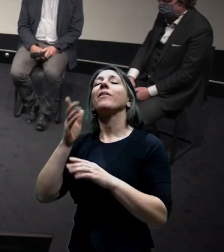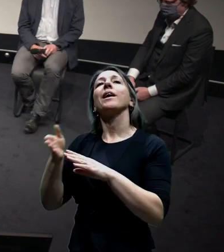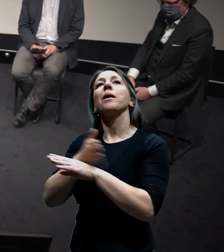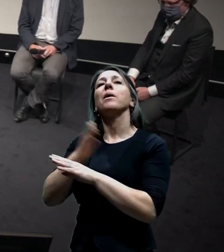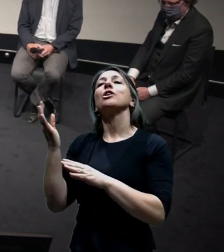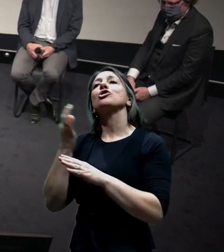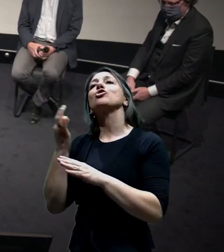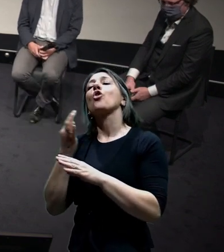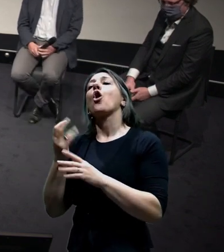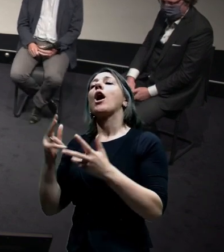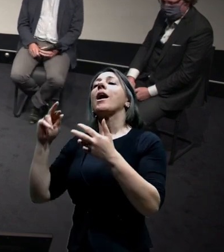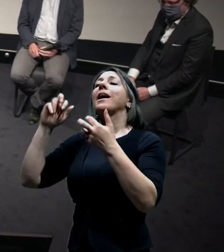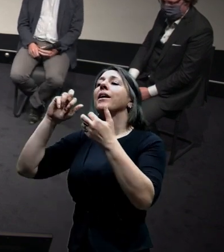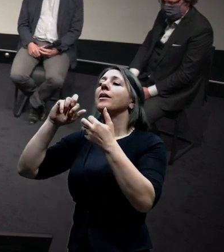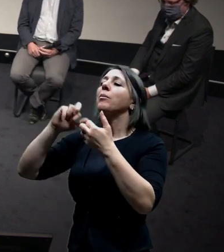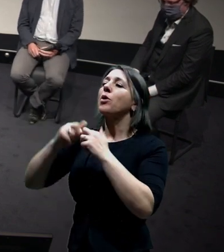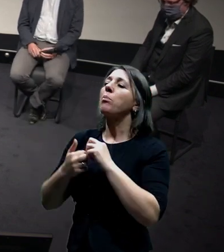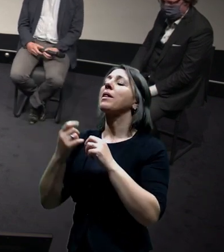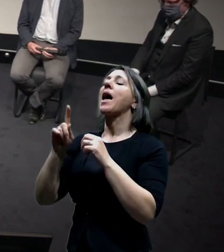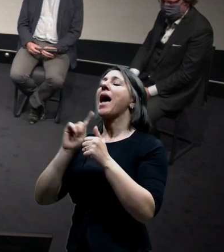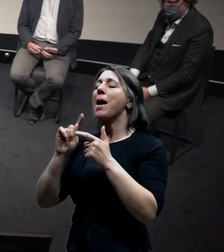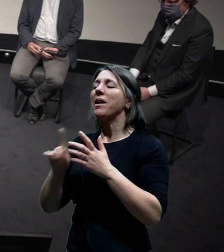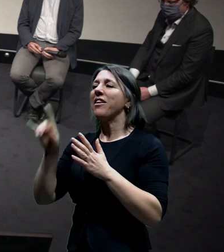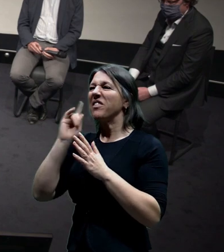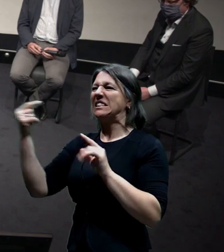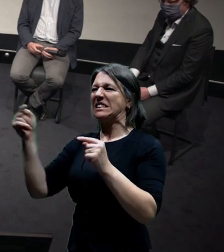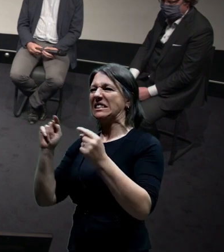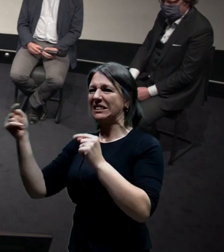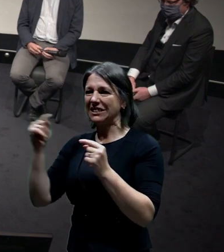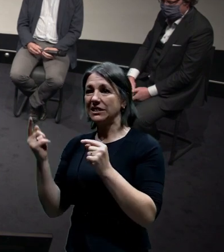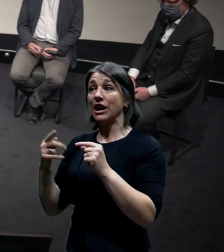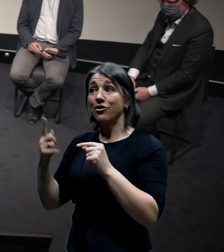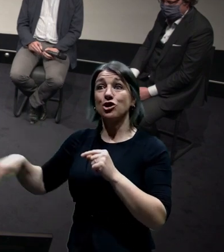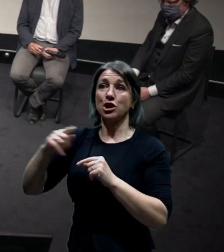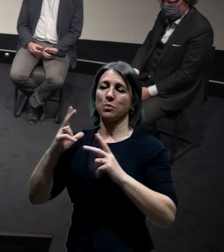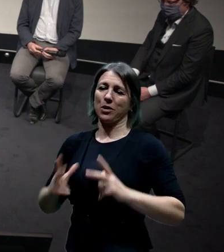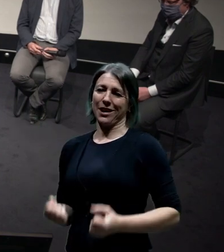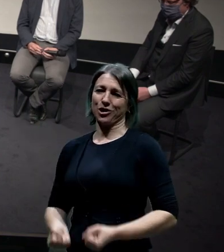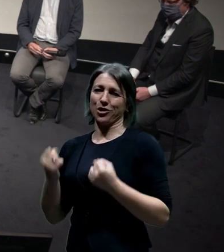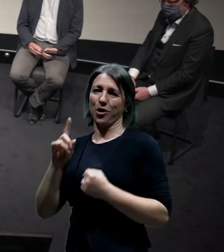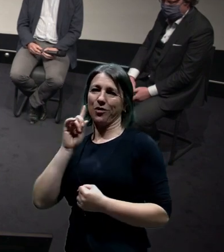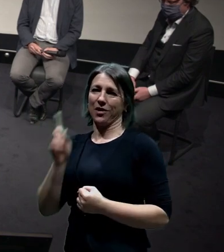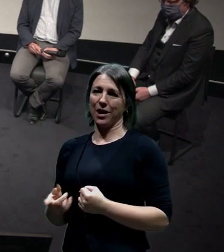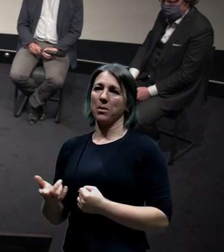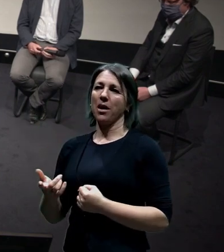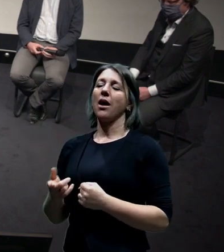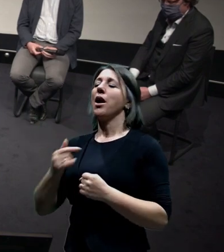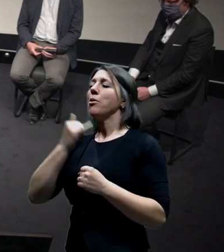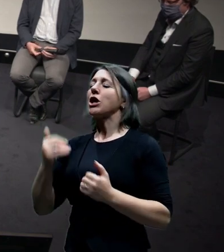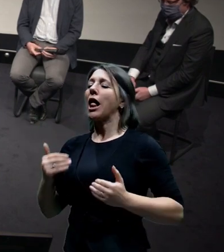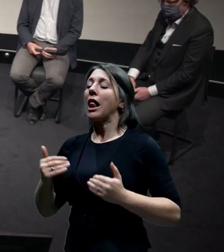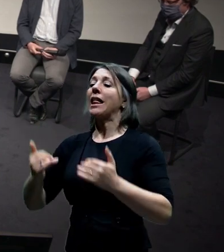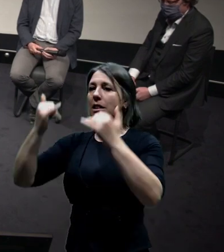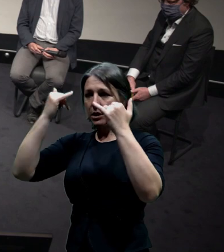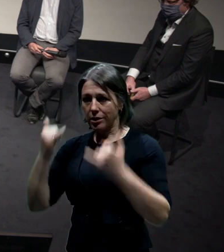vlastně víc se státem, víc z řeslo do vlastně jednat s nima tady o těch věcech a myslím si, že se to dlouho odkládalo a teď